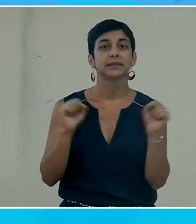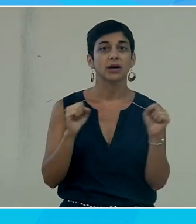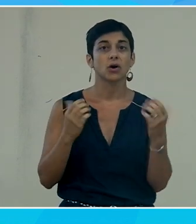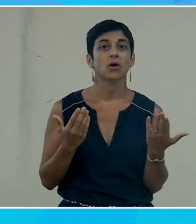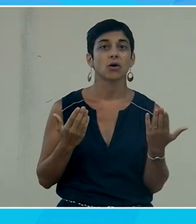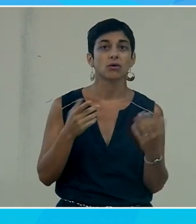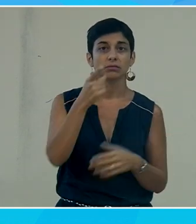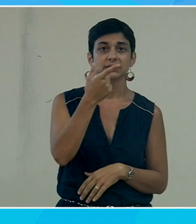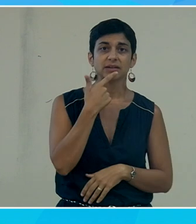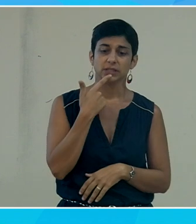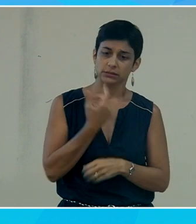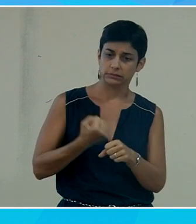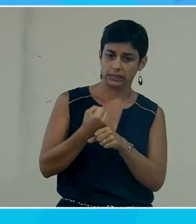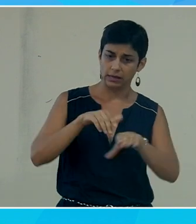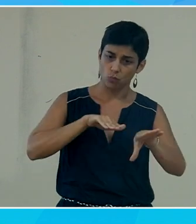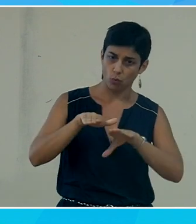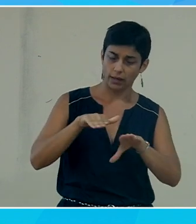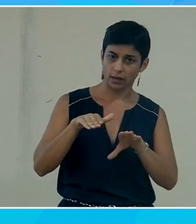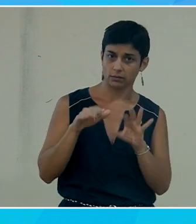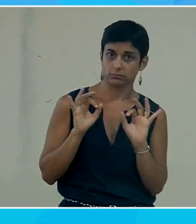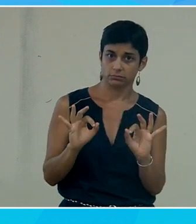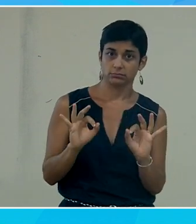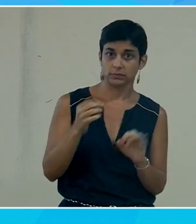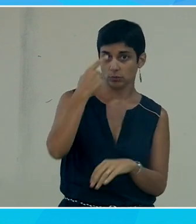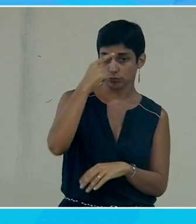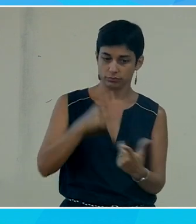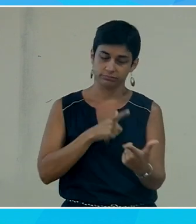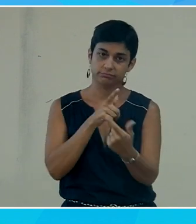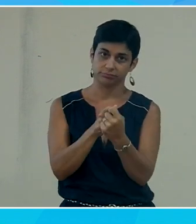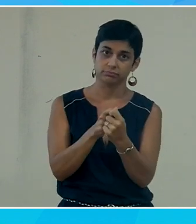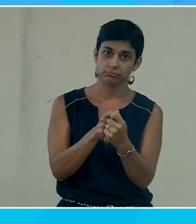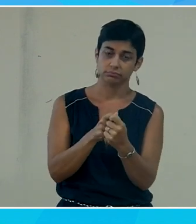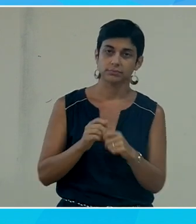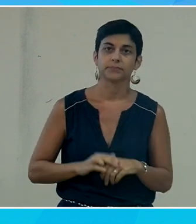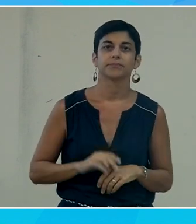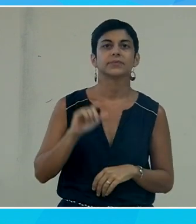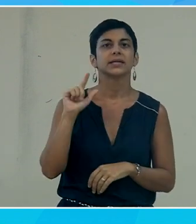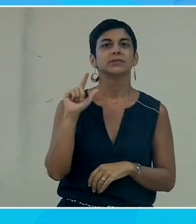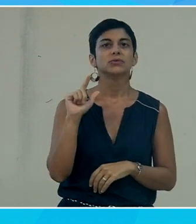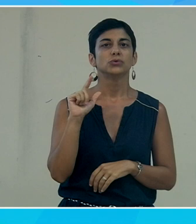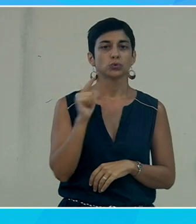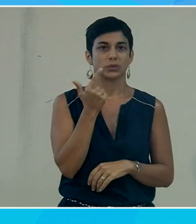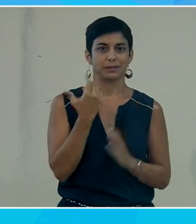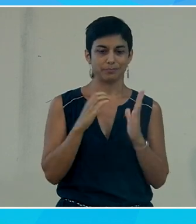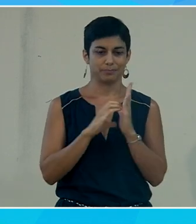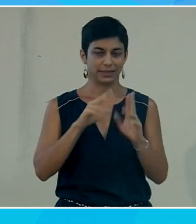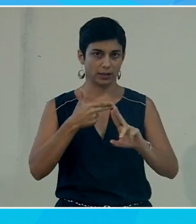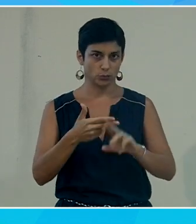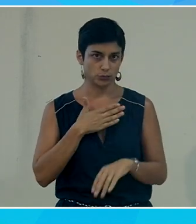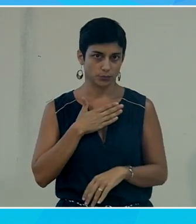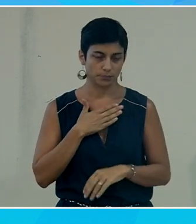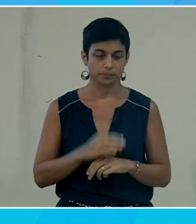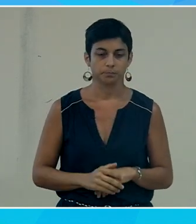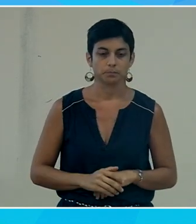vous mettez en place des moyens pour justement répondre à cette problématique une deuxième partie de ma réponse c'est que en